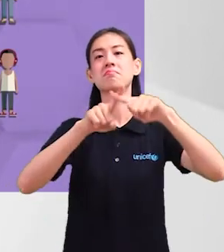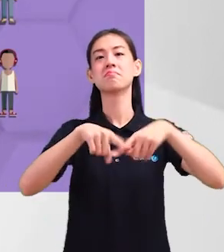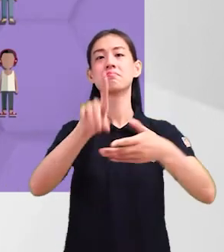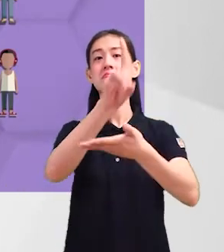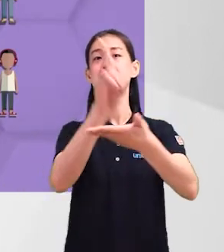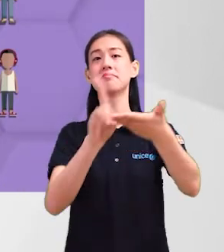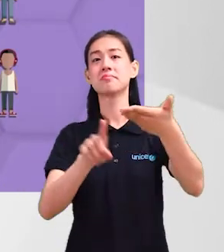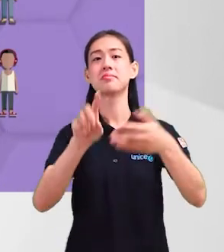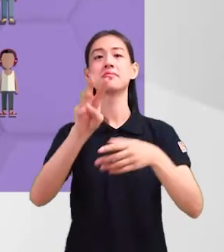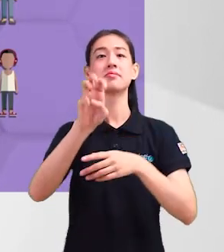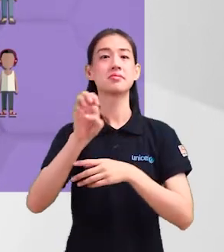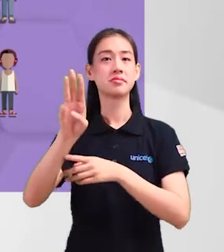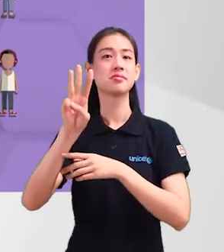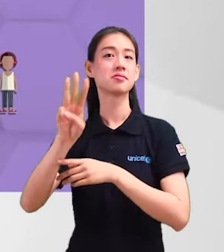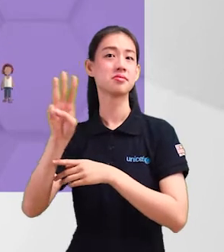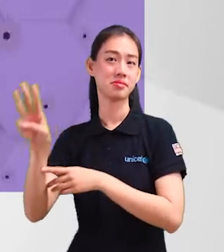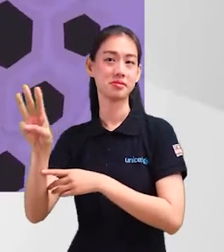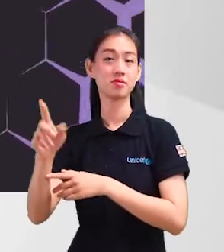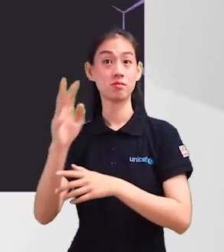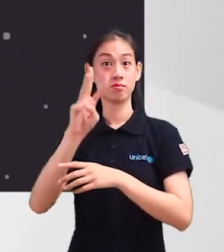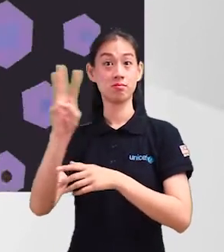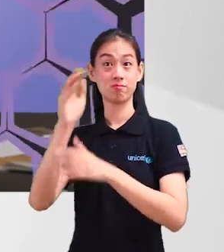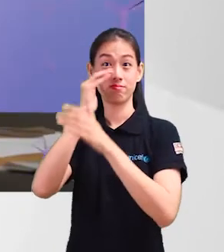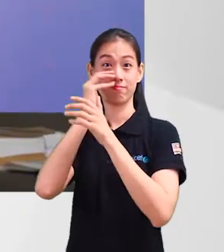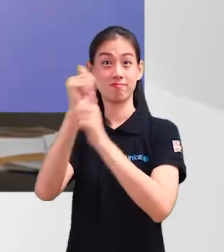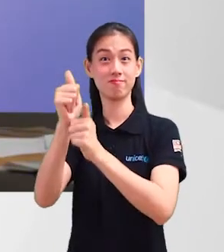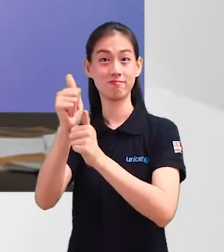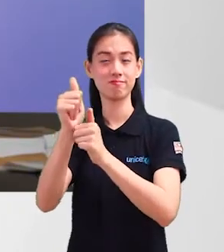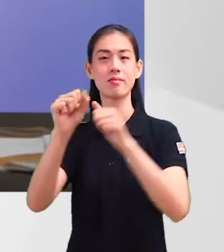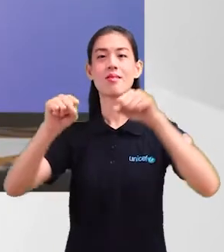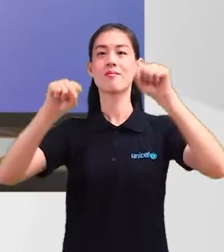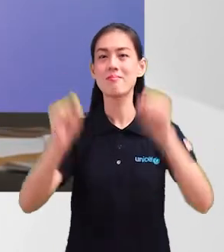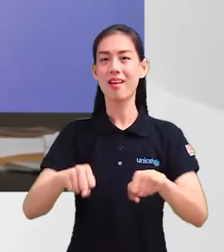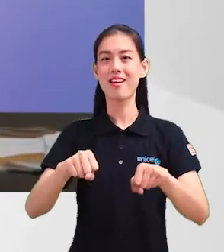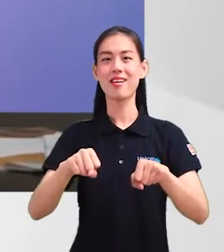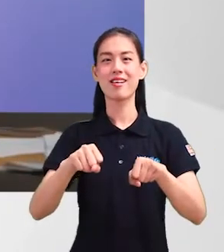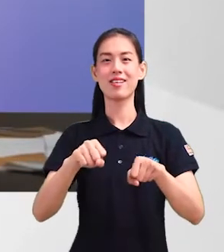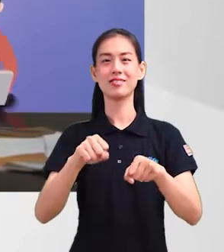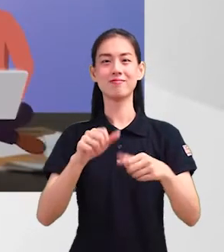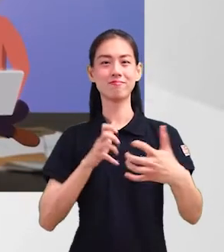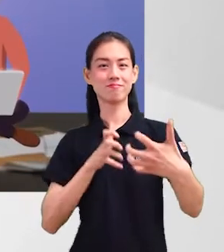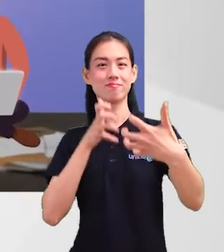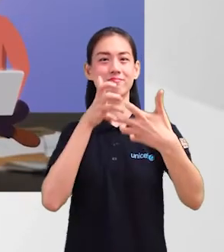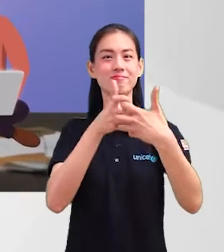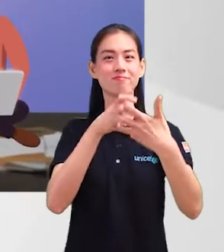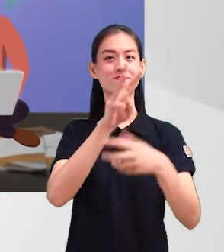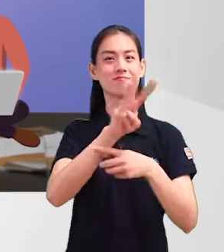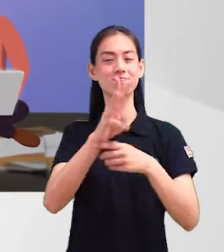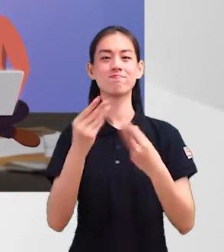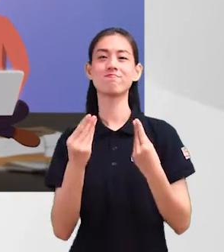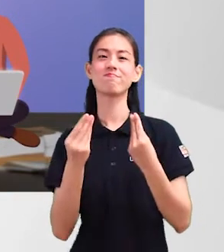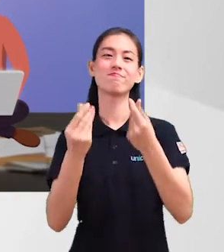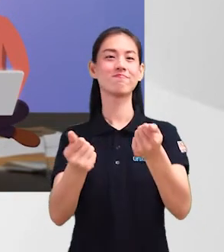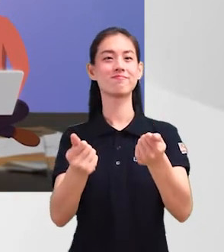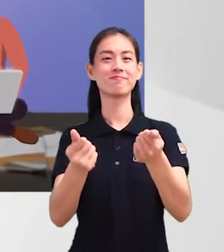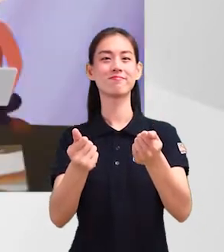reka bentuk suatu laman web itu sahaja. Laman web yang menarik membolehkan pengguna berinteraksi dengan laman web